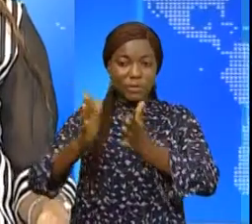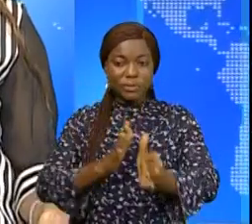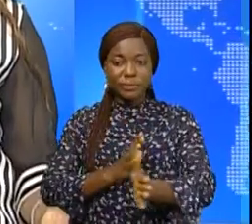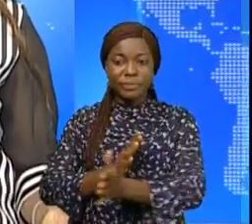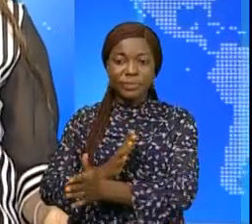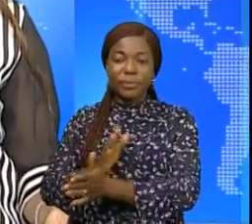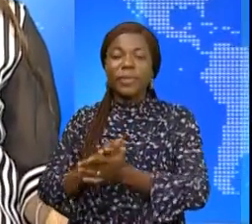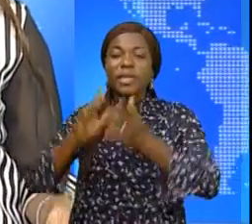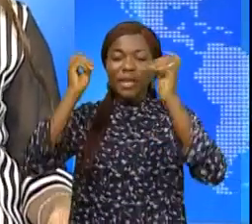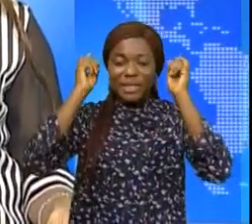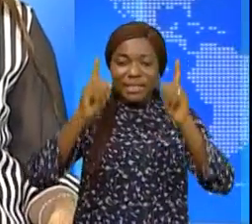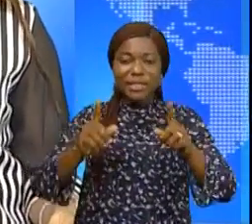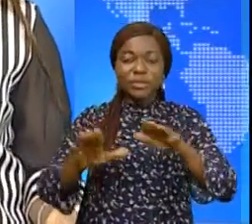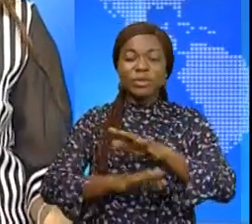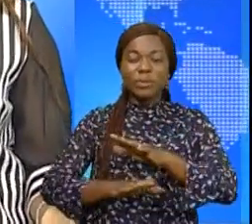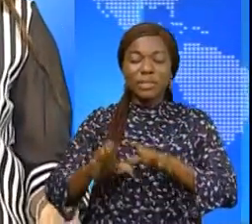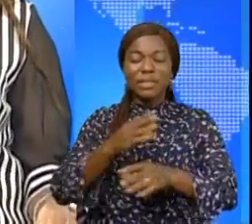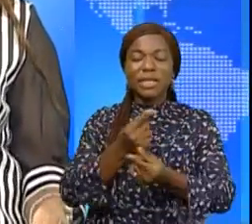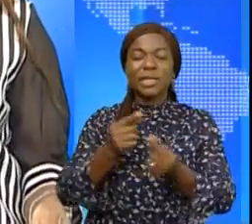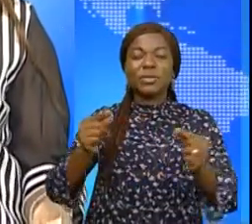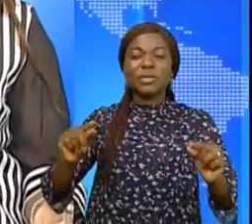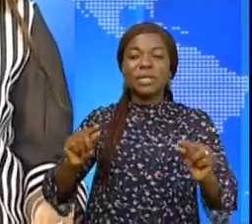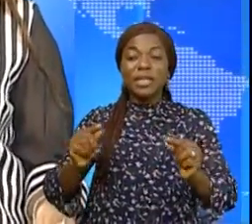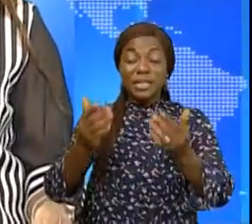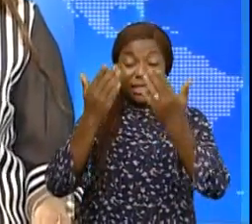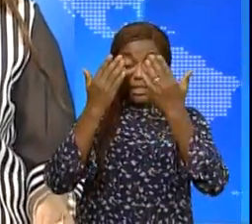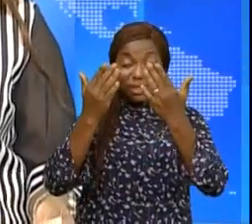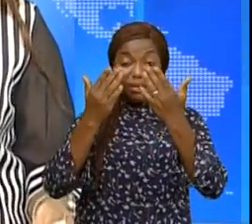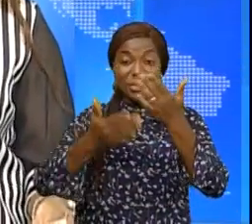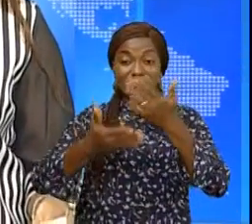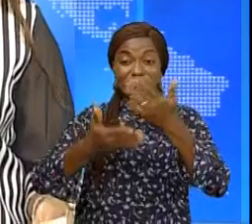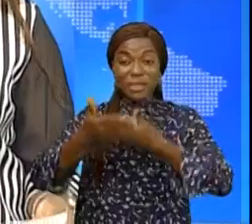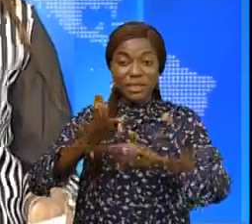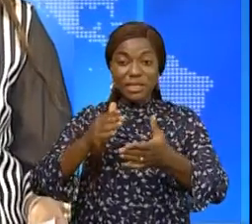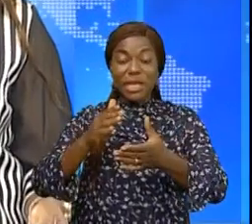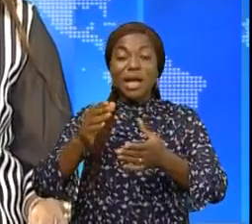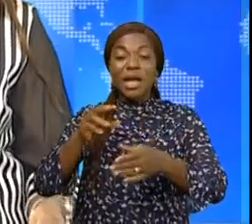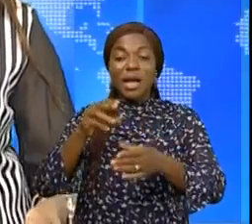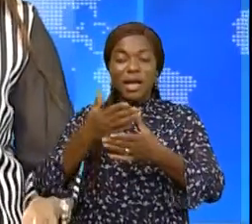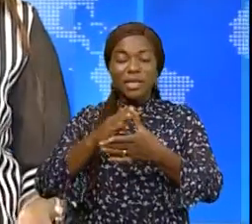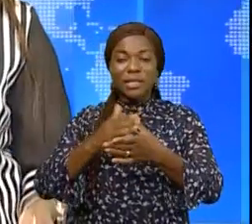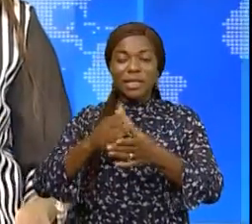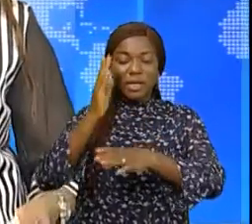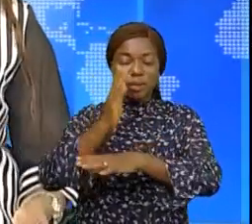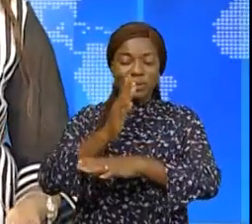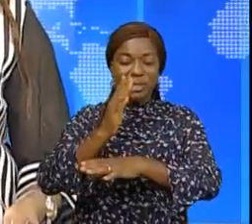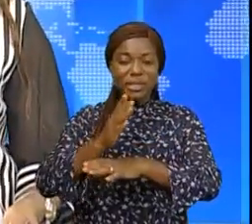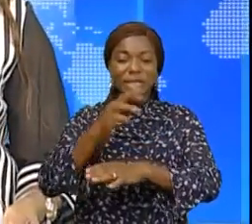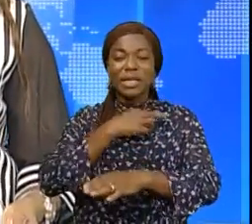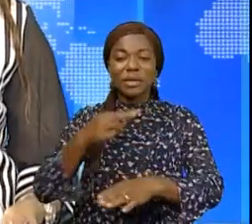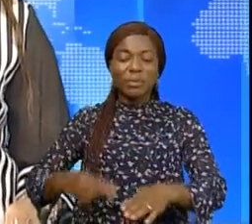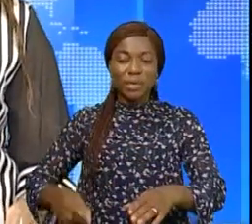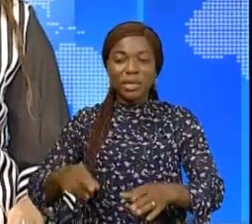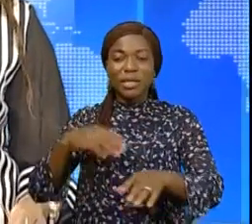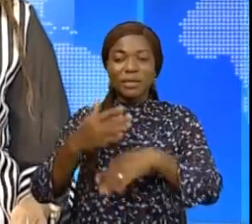L'éducation des bases et la gratuité dans l'enseignement au centre des échanges entre les conseillers de la République exercice coordonnée